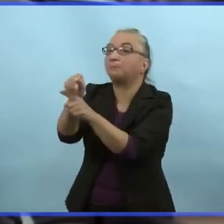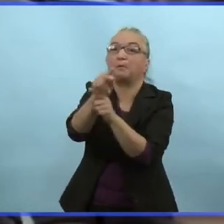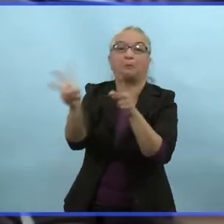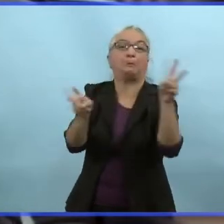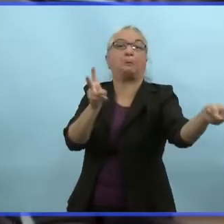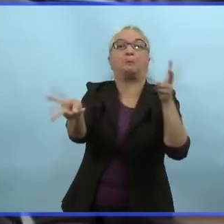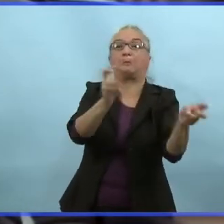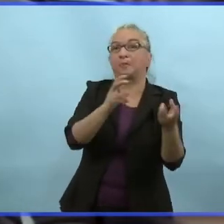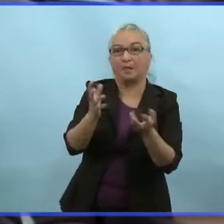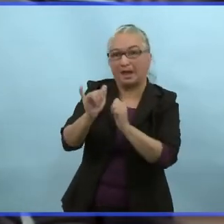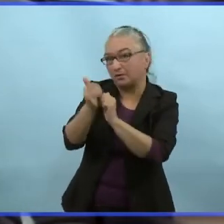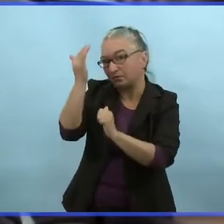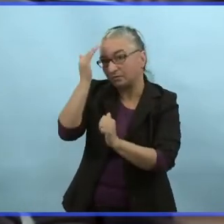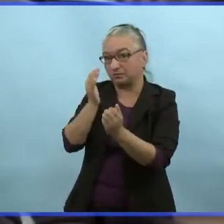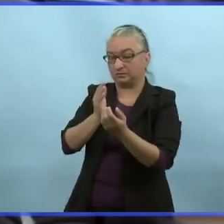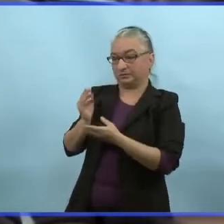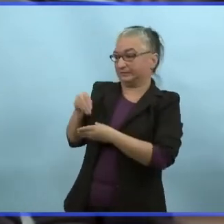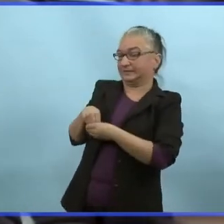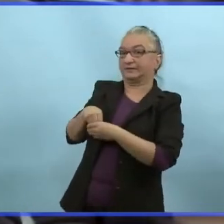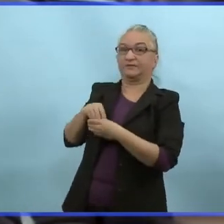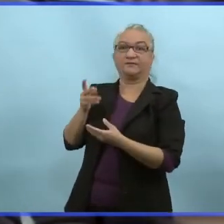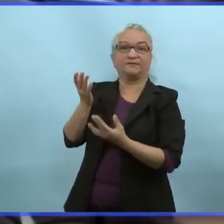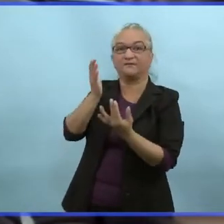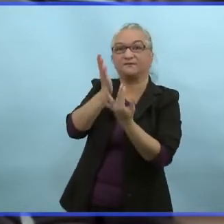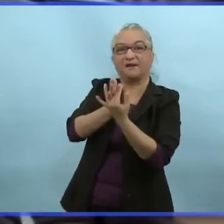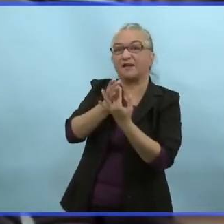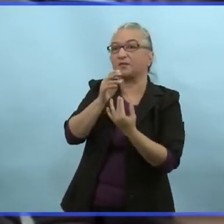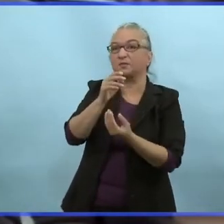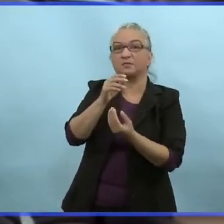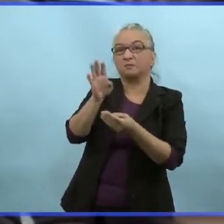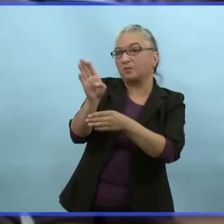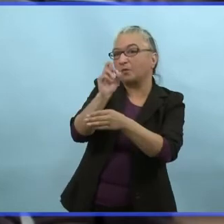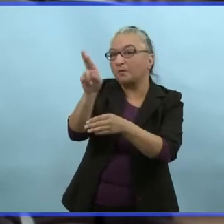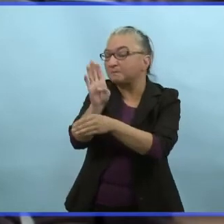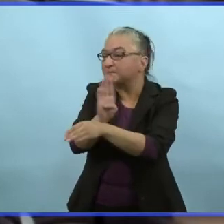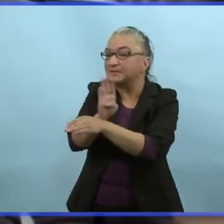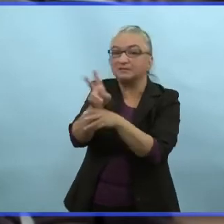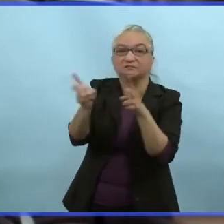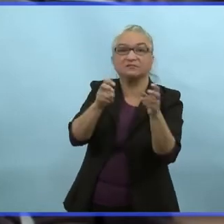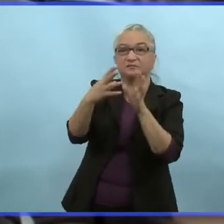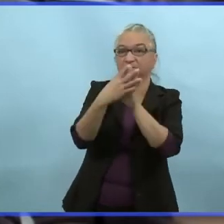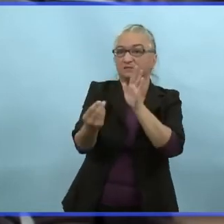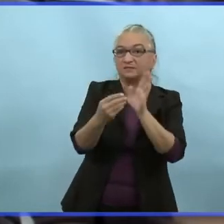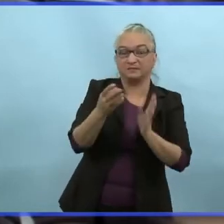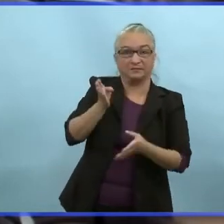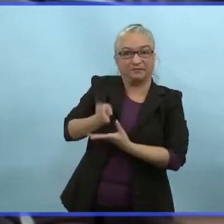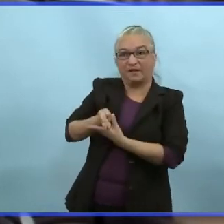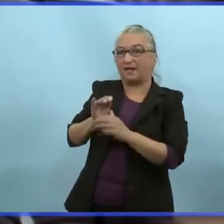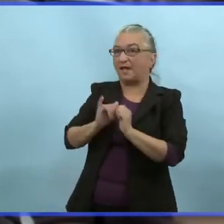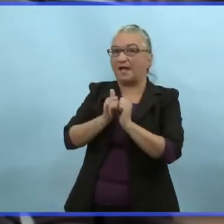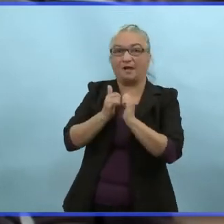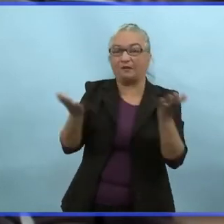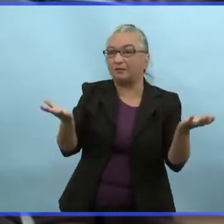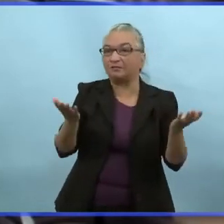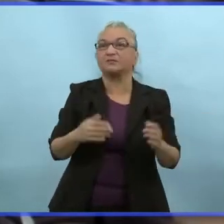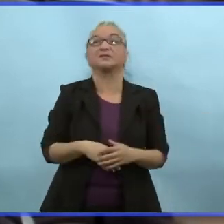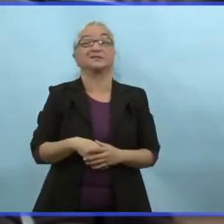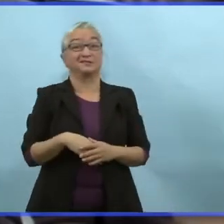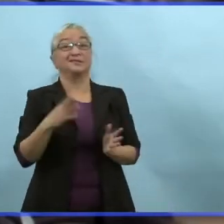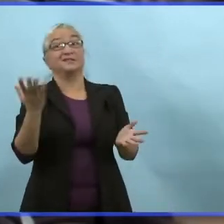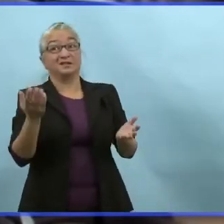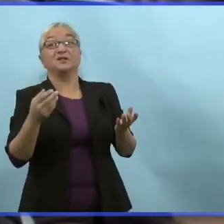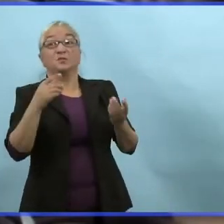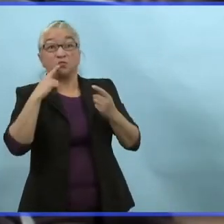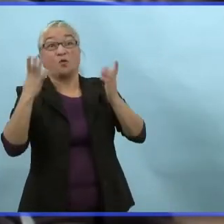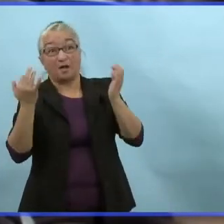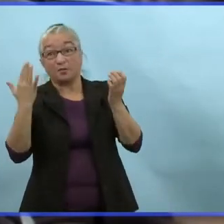C'est la raison pour laquelle nous recommandons, quand vous allez dans un restaurant local, de continuer d'utiliser